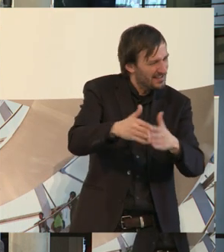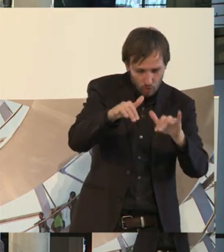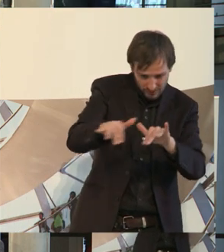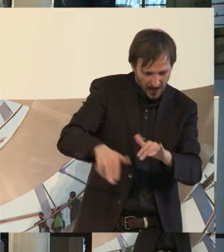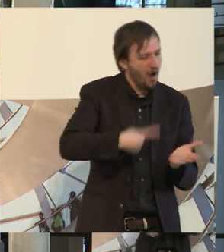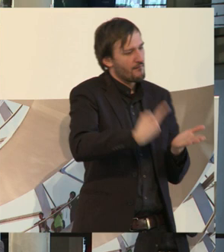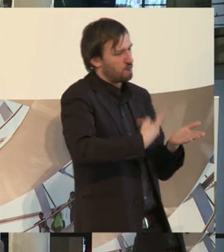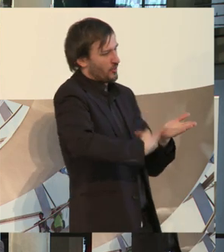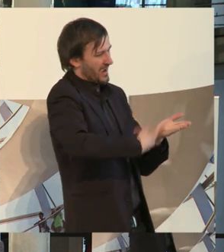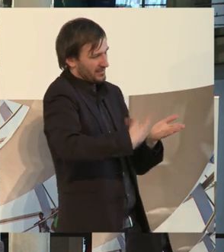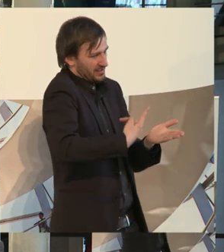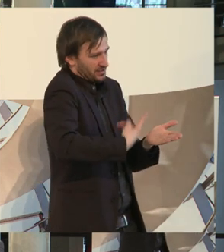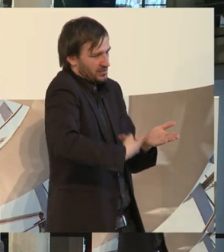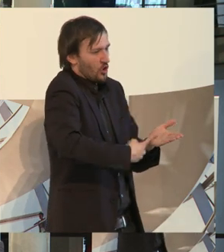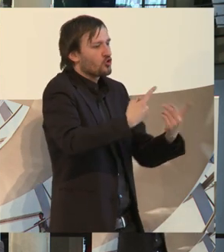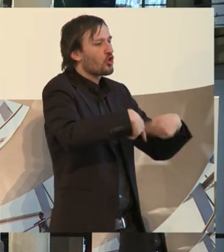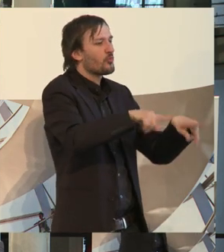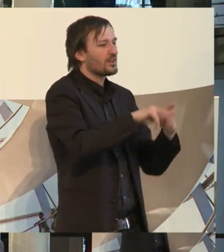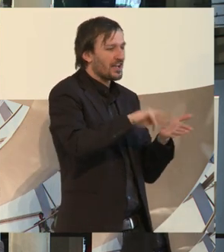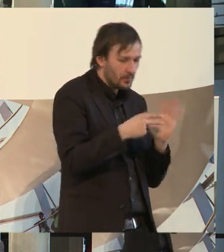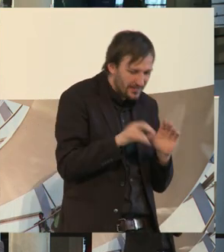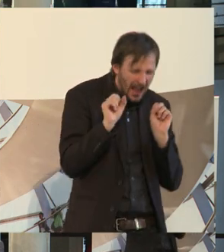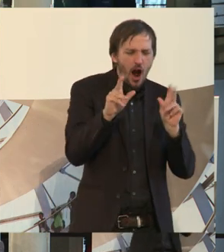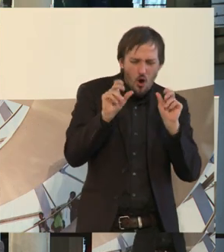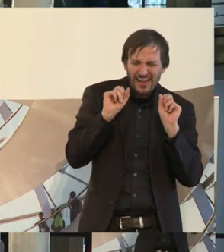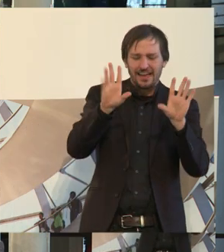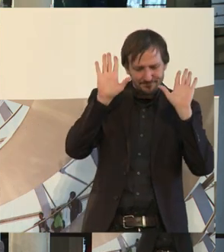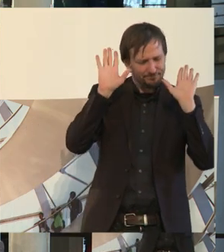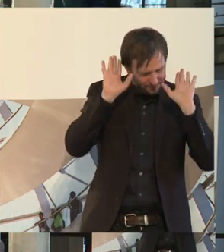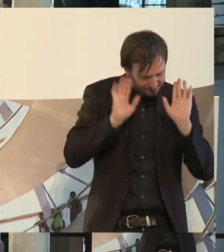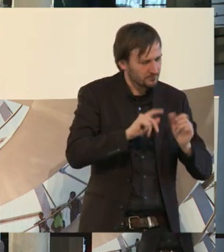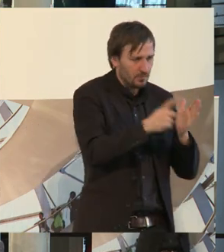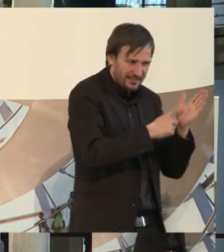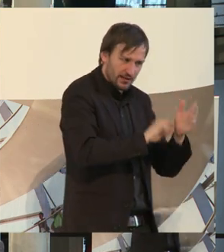Kommunalpolitik dem gefolgt ist und die Bedingungen geschaffen hat.